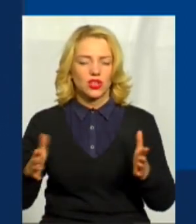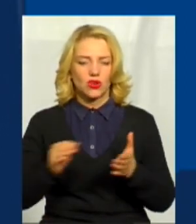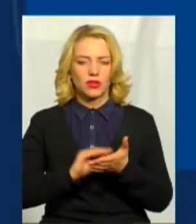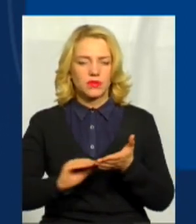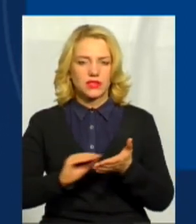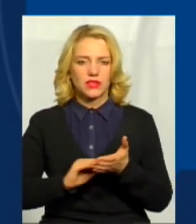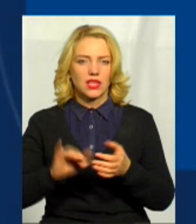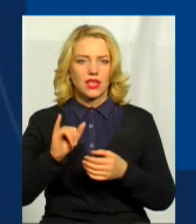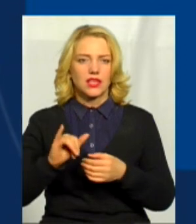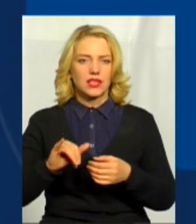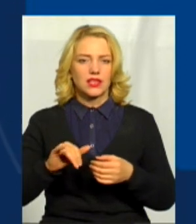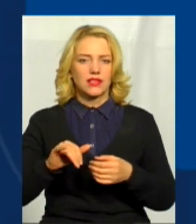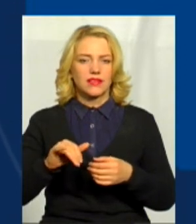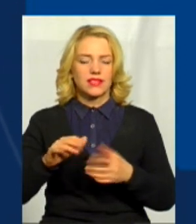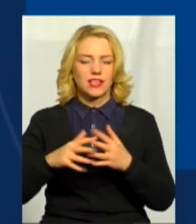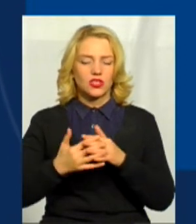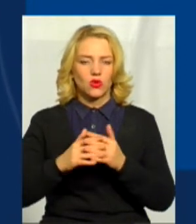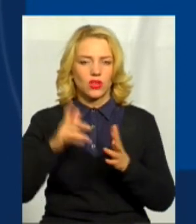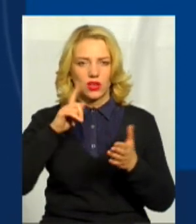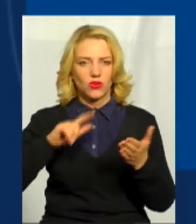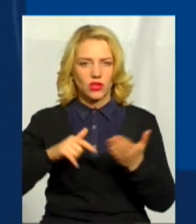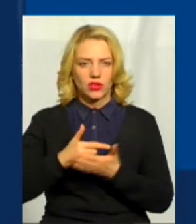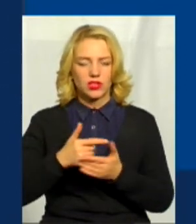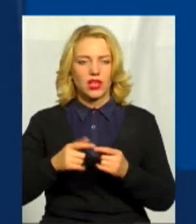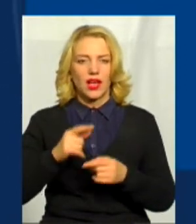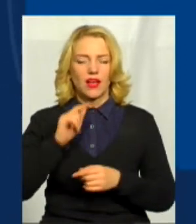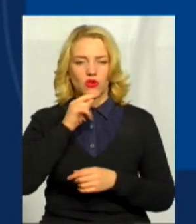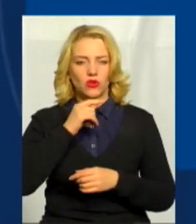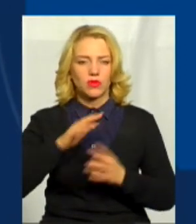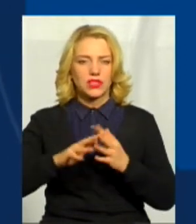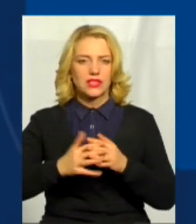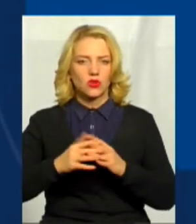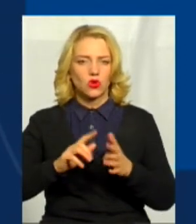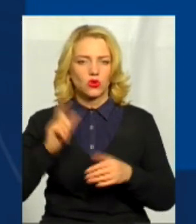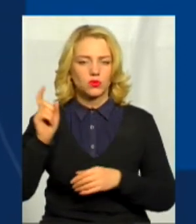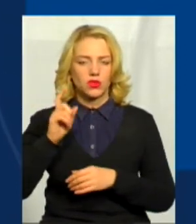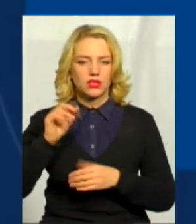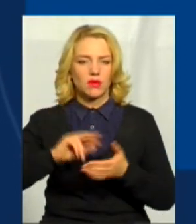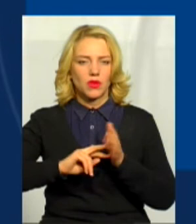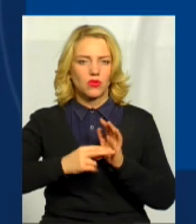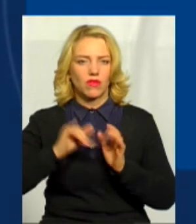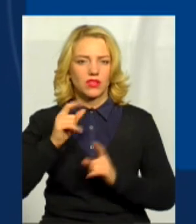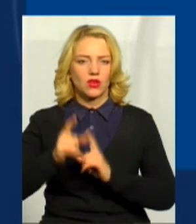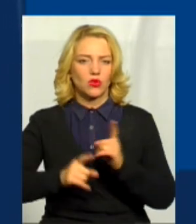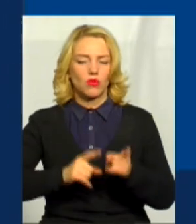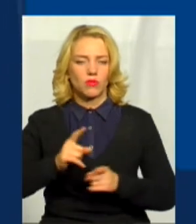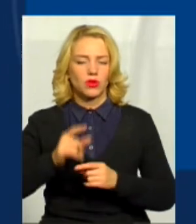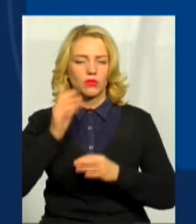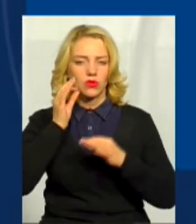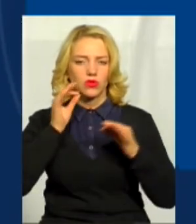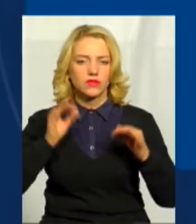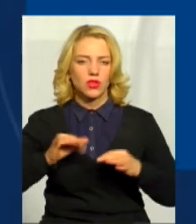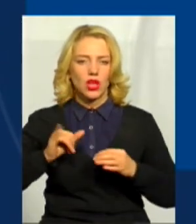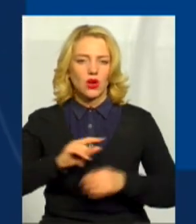сільської географії, соціології, економіки, сільського господарства, плануванням і обміном досвідом. У